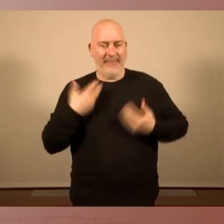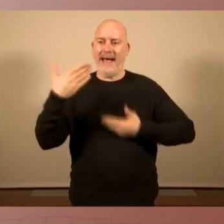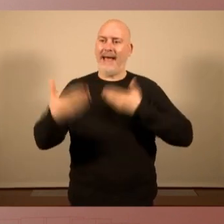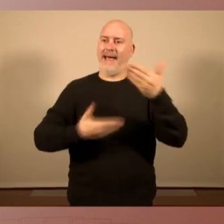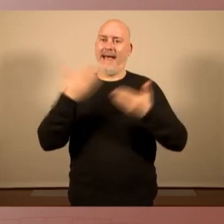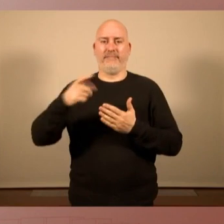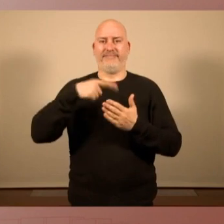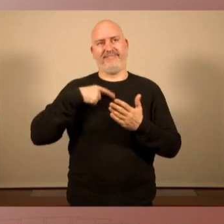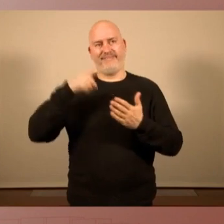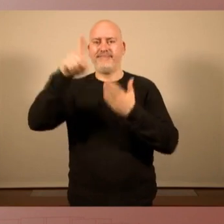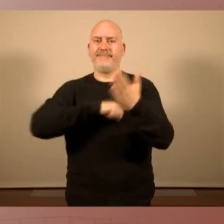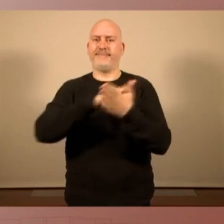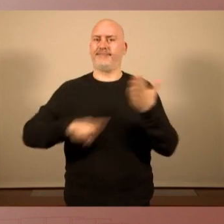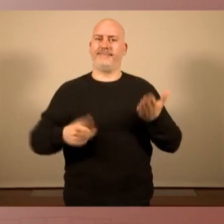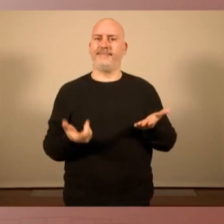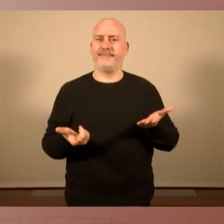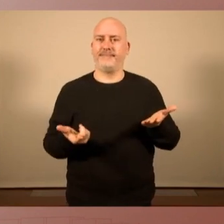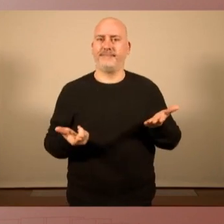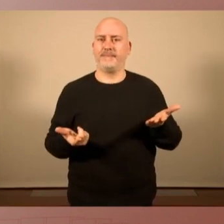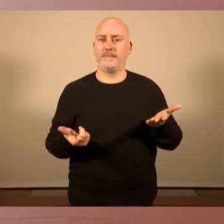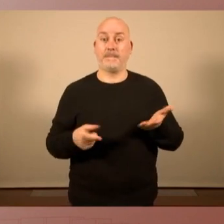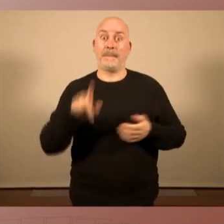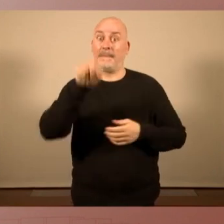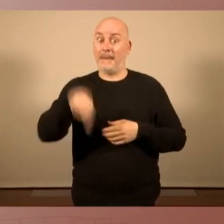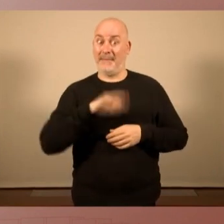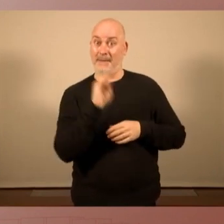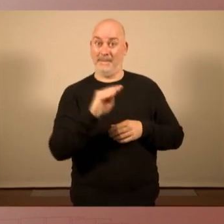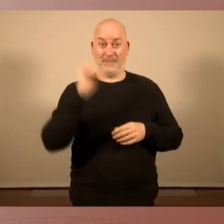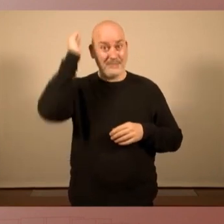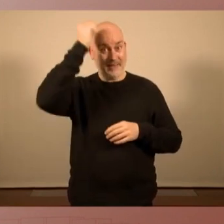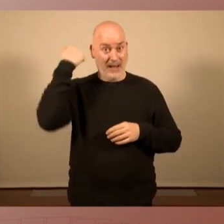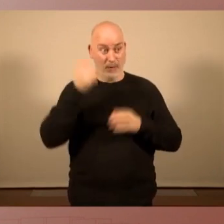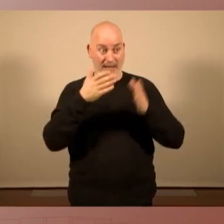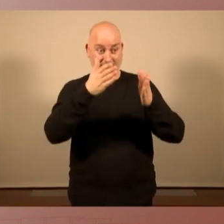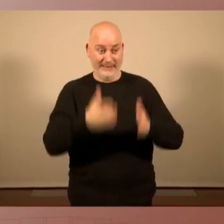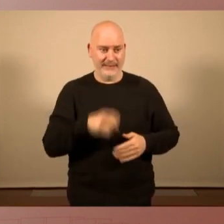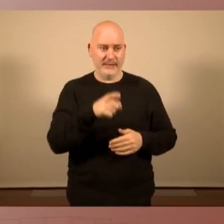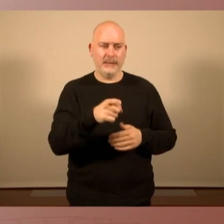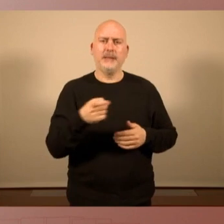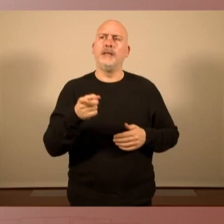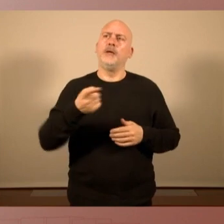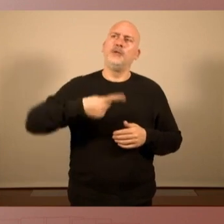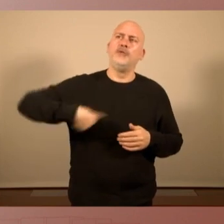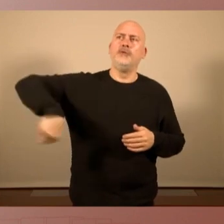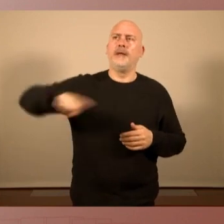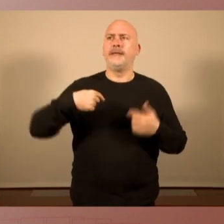I en aquest sentit, senyor Aragonès, no és que nosaltres vulguem que no només